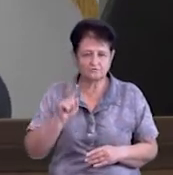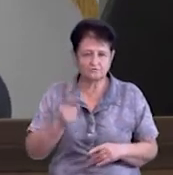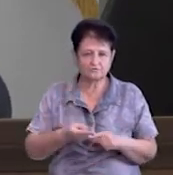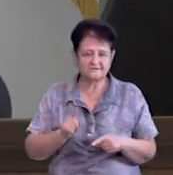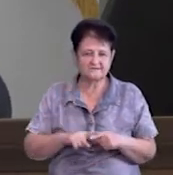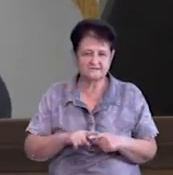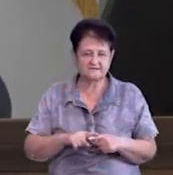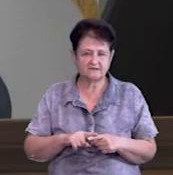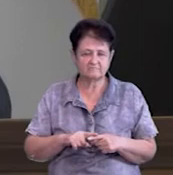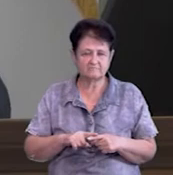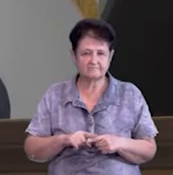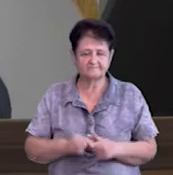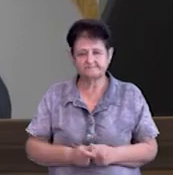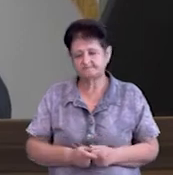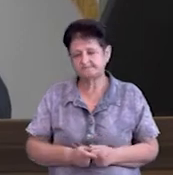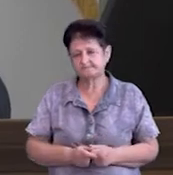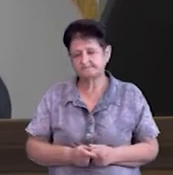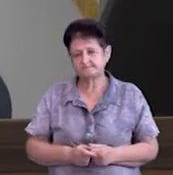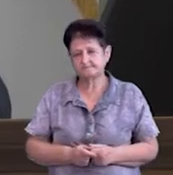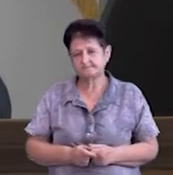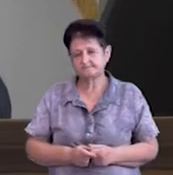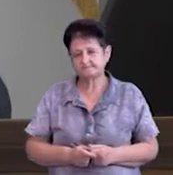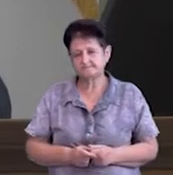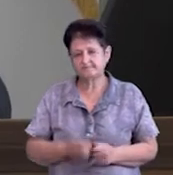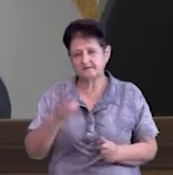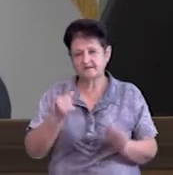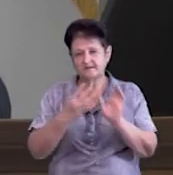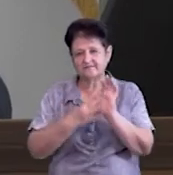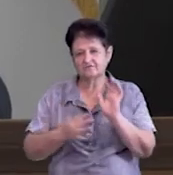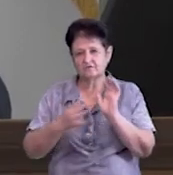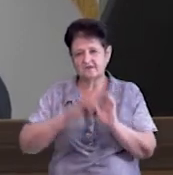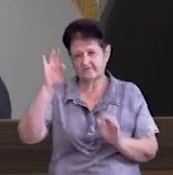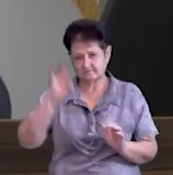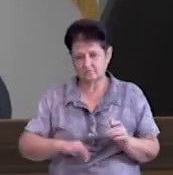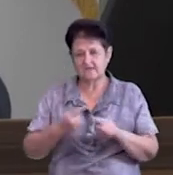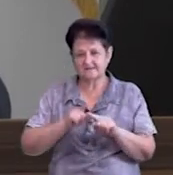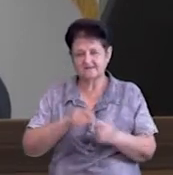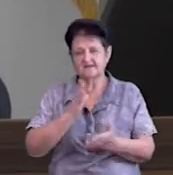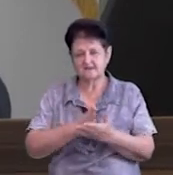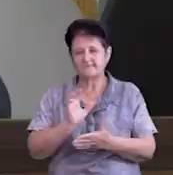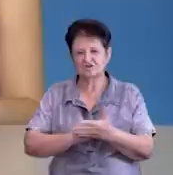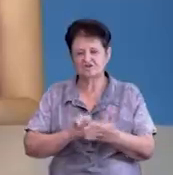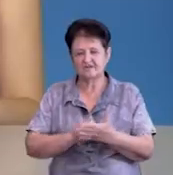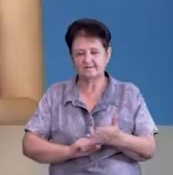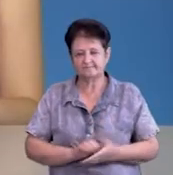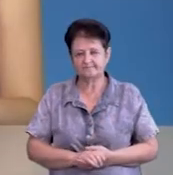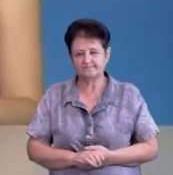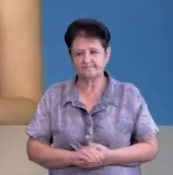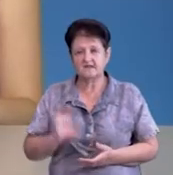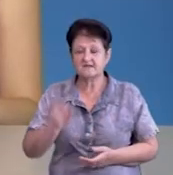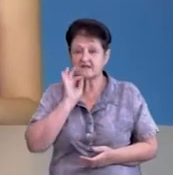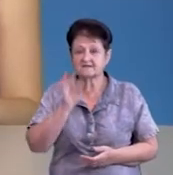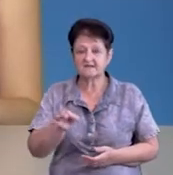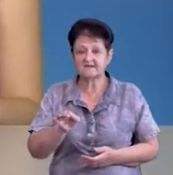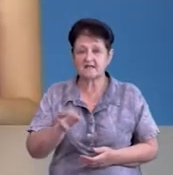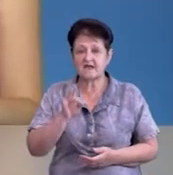ну скажімо, на 99% – це є причина. Як